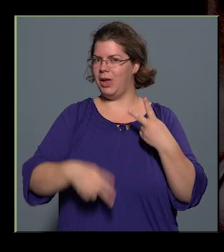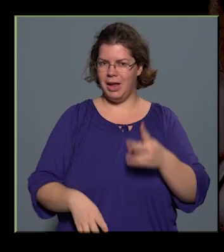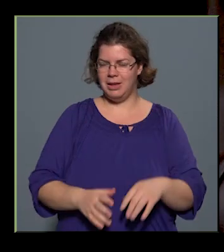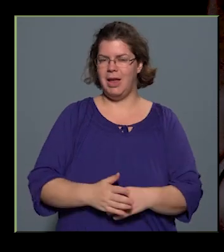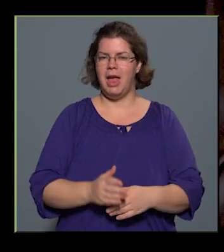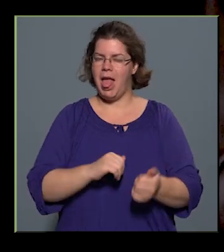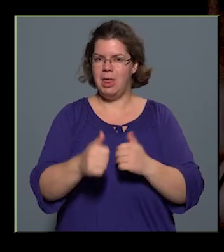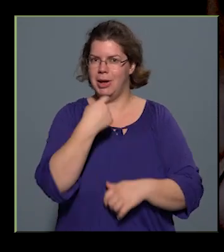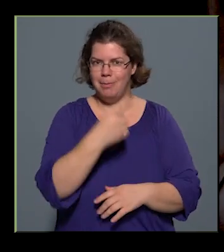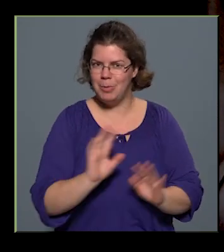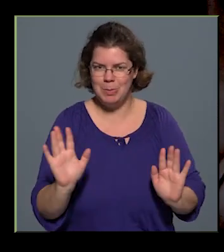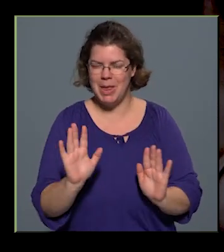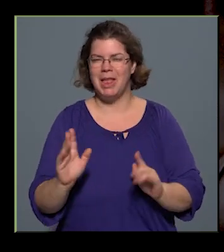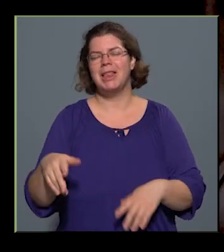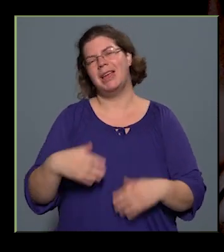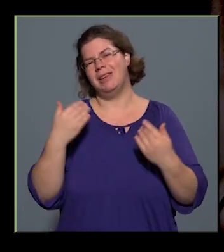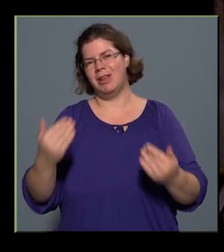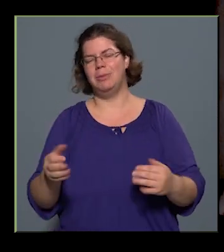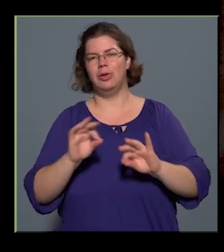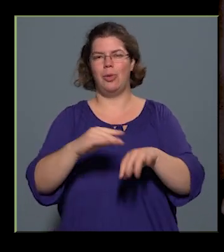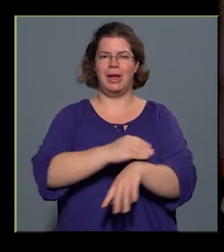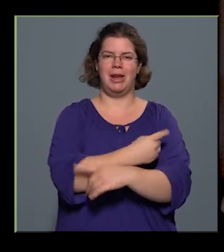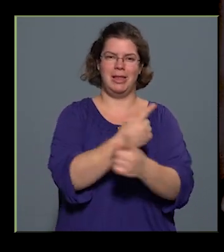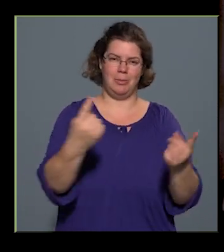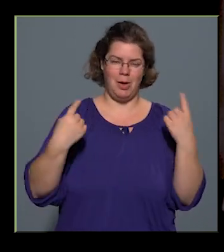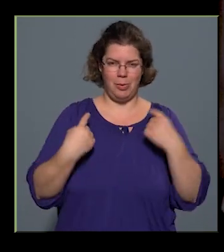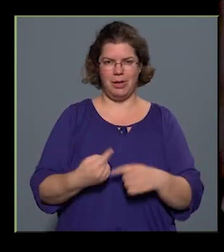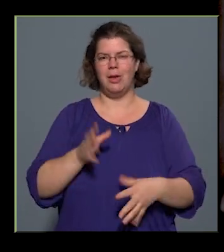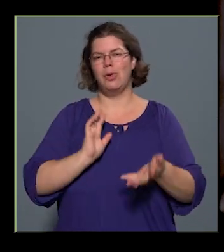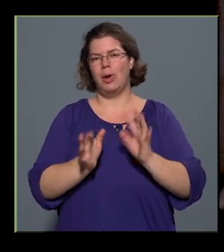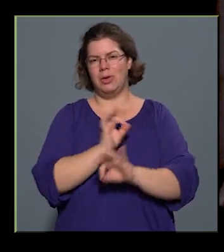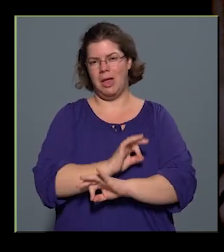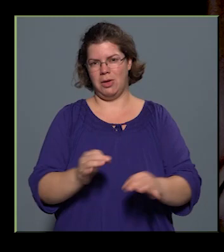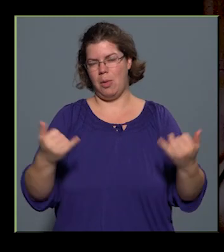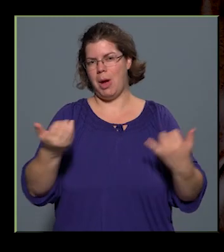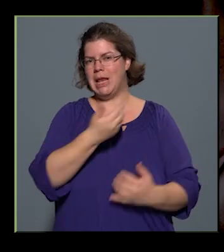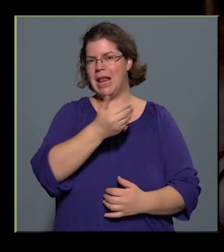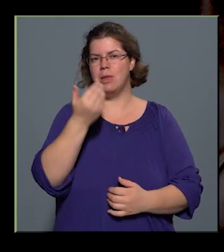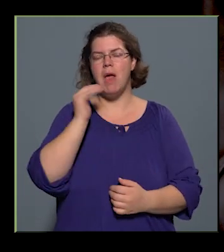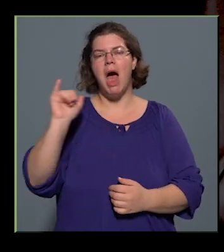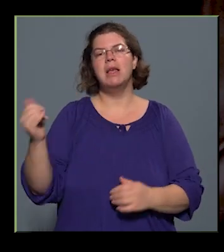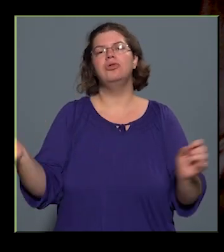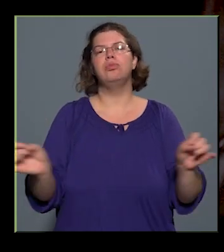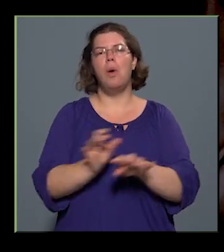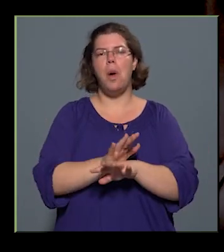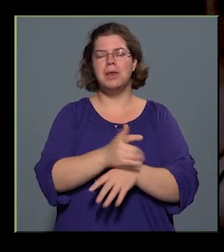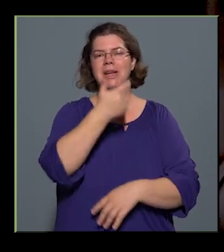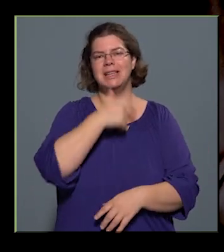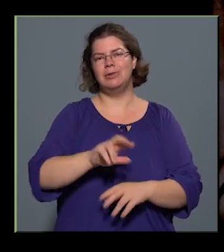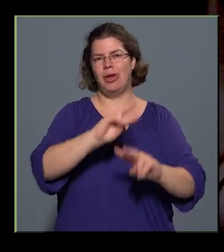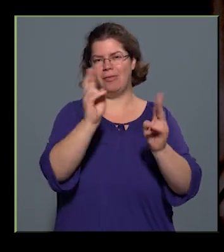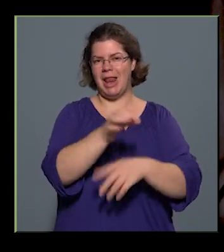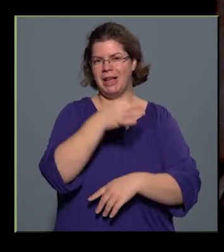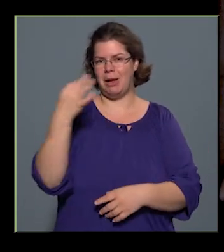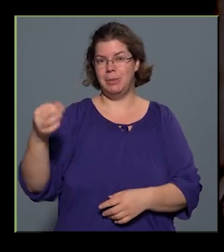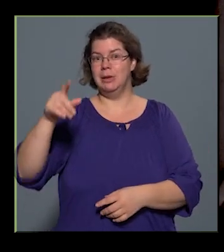árulm önöknek el, de kívánom, hogy érezzék jól magukat, szórakozzanak jól a mai délután során, és nagyon boldog idősekvilágnapi